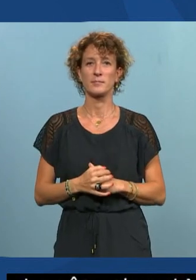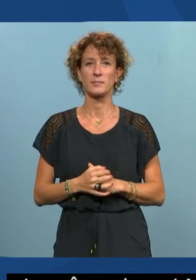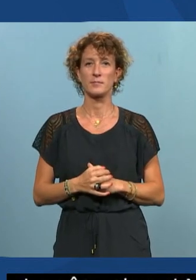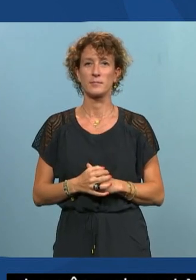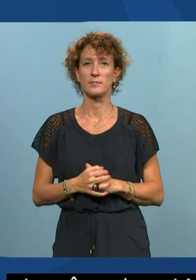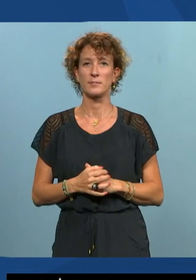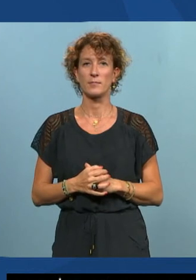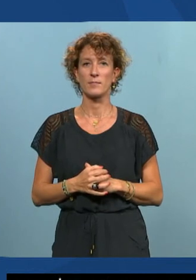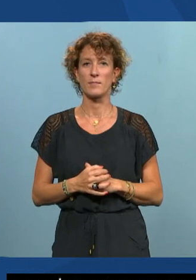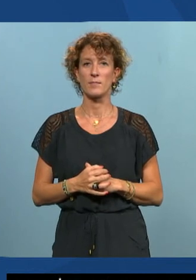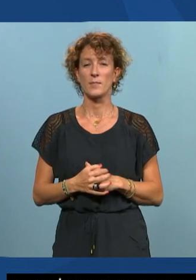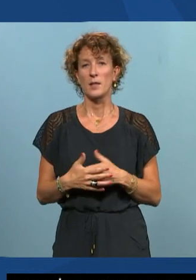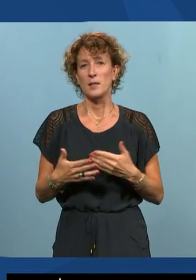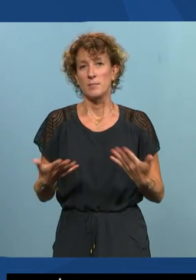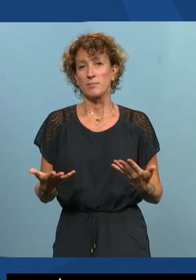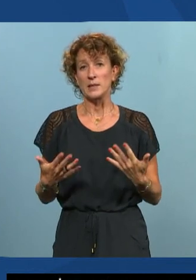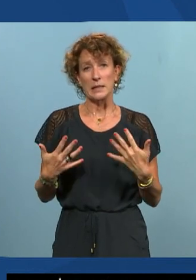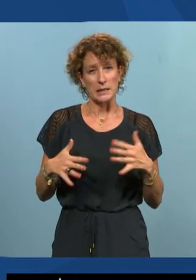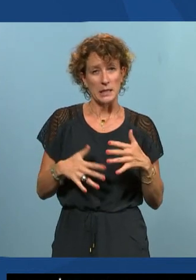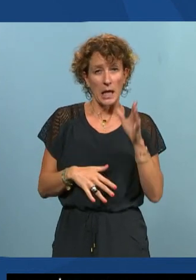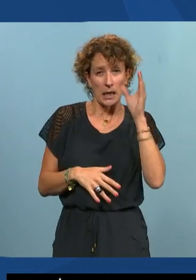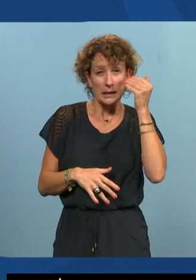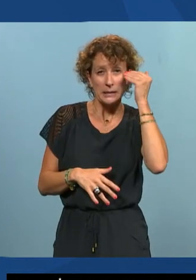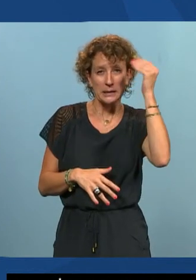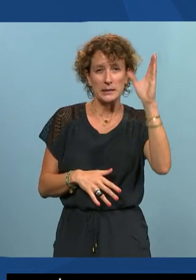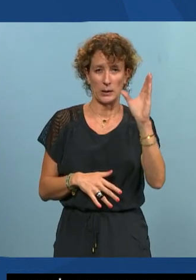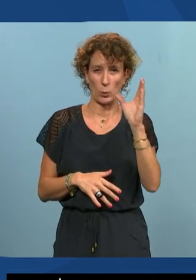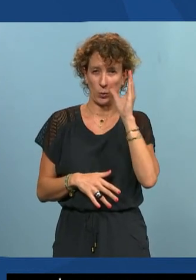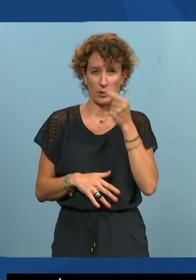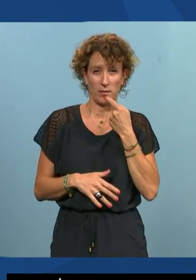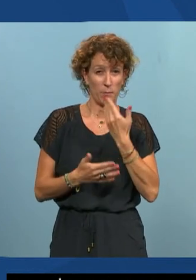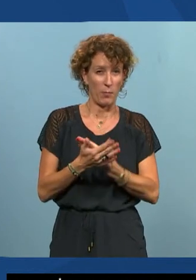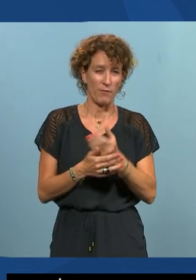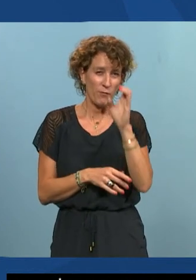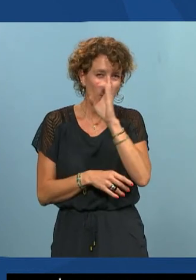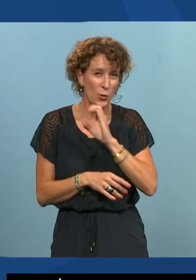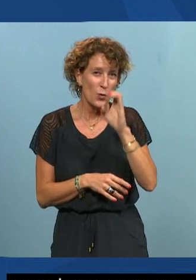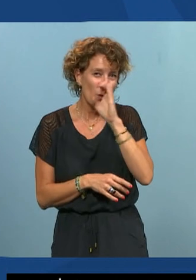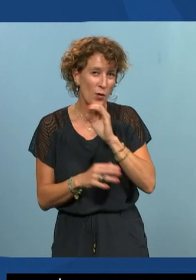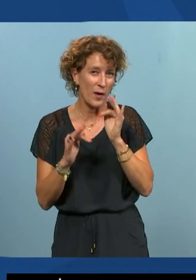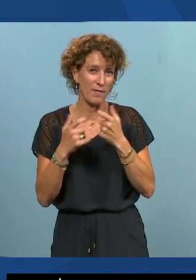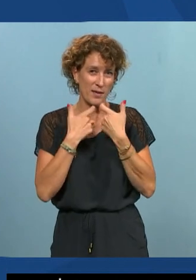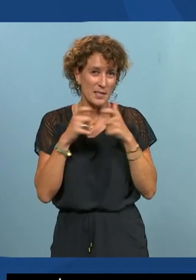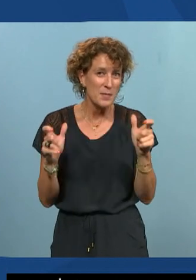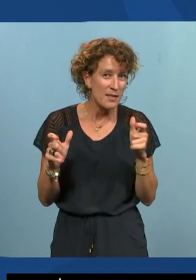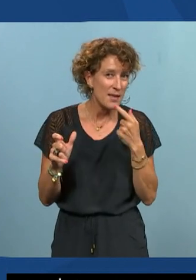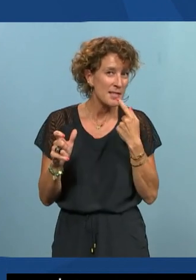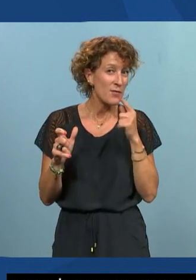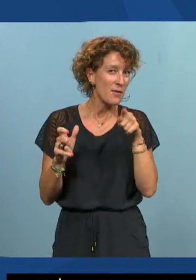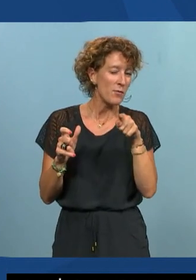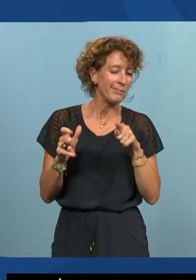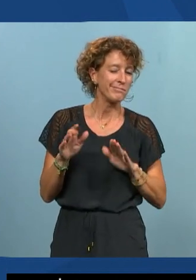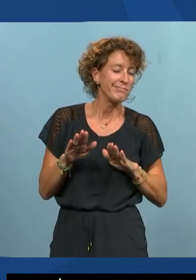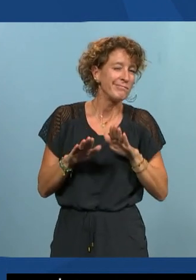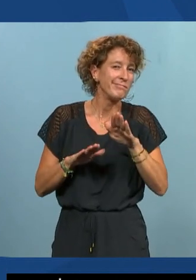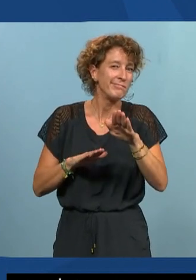pour déjà pour avoir écouté ça montre que vous êtes déjà curieux ou curieuse sur ces sujets d'accessibilité que vous avez franchi une première étape qui est de